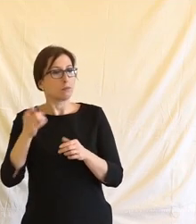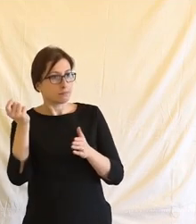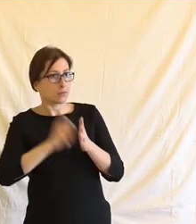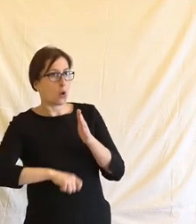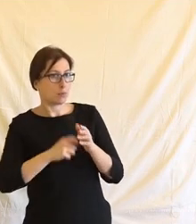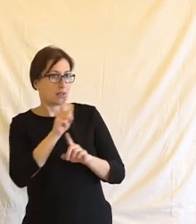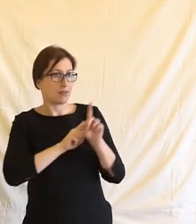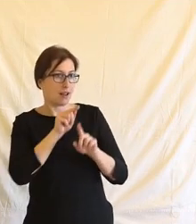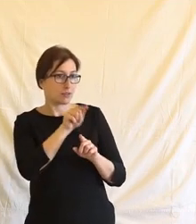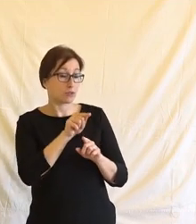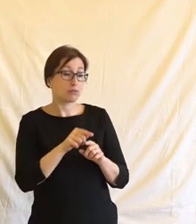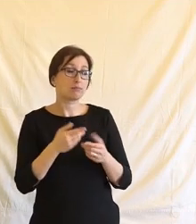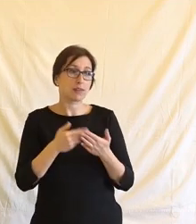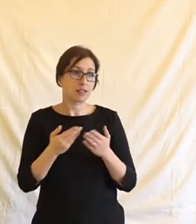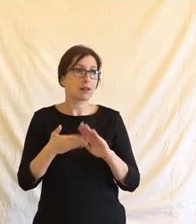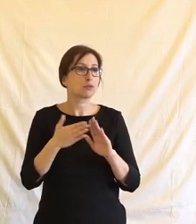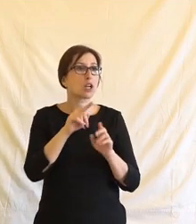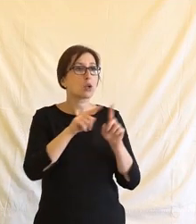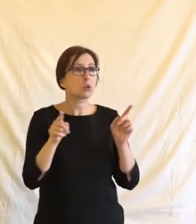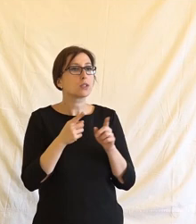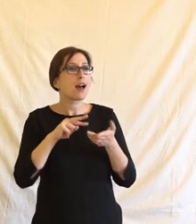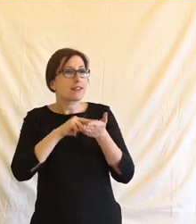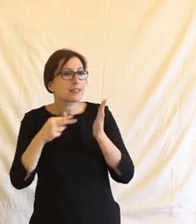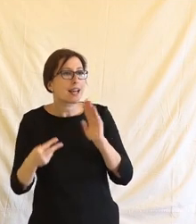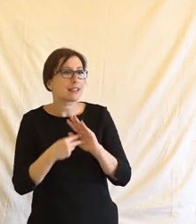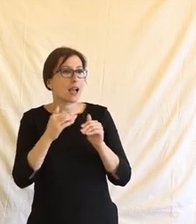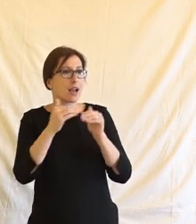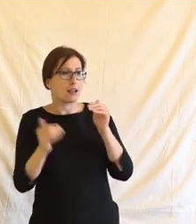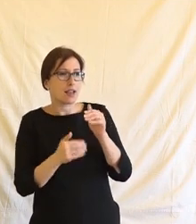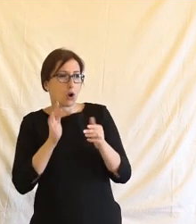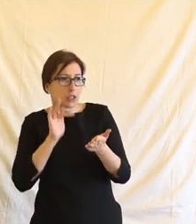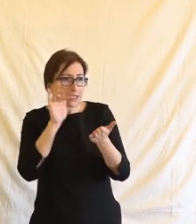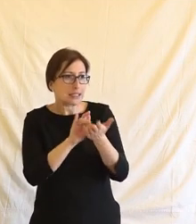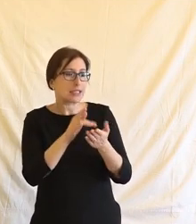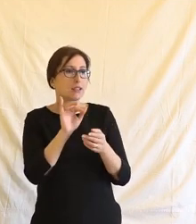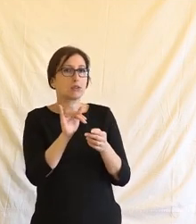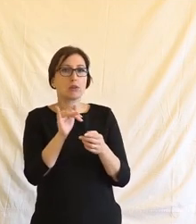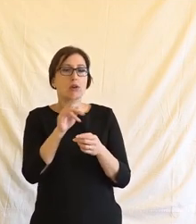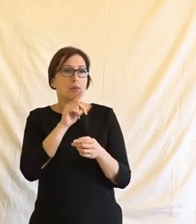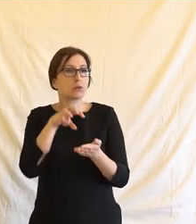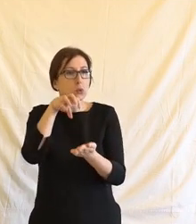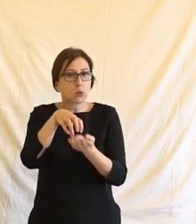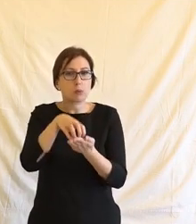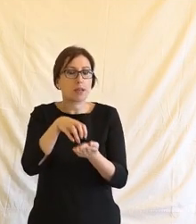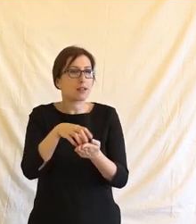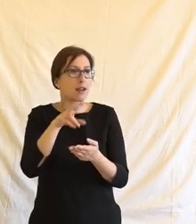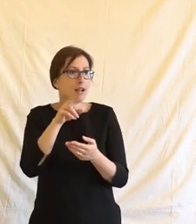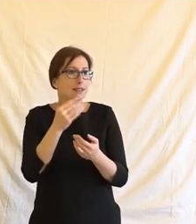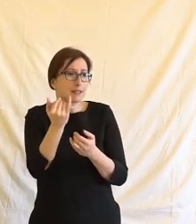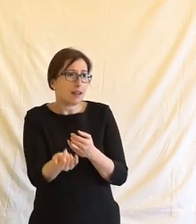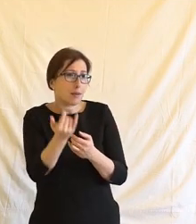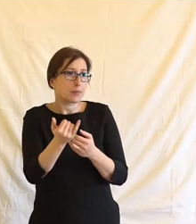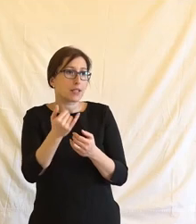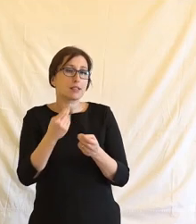inteligenci, je využívání podprahových technik. Nebo cílení na zranitelné skupiny lidí. Takže